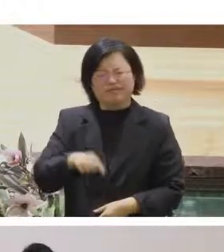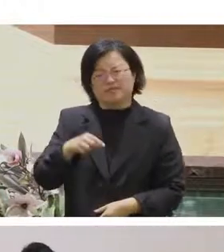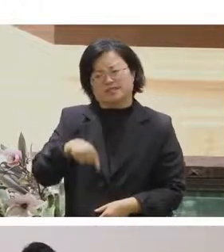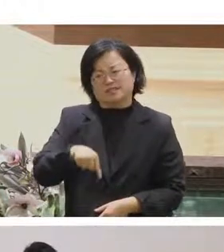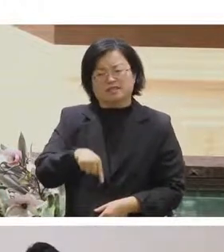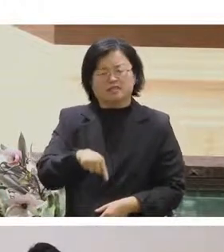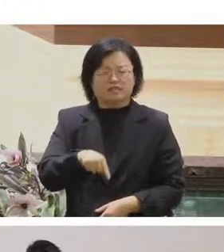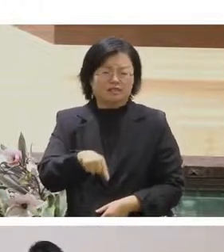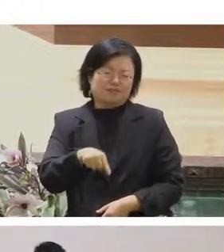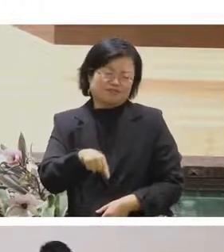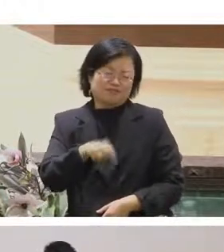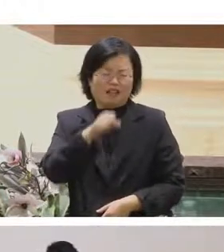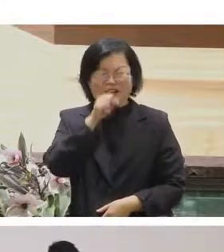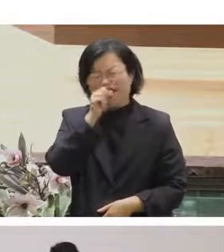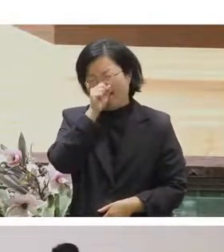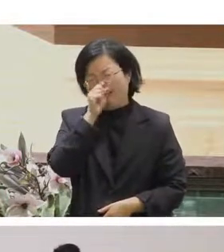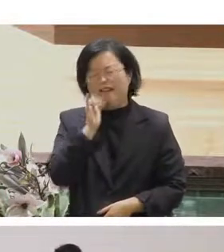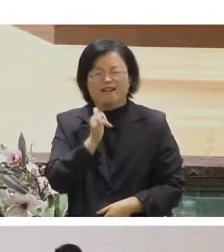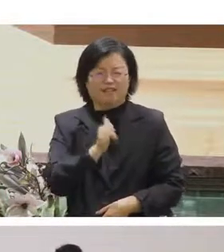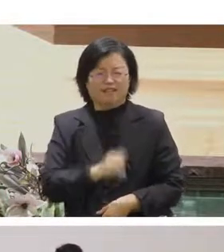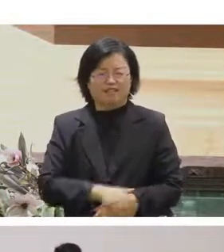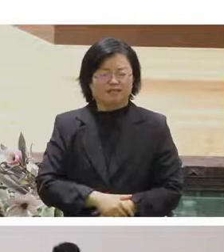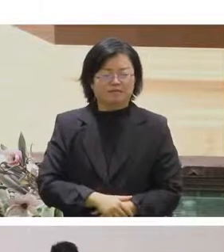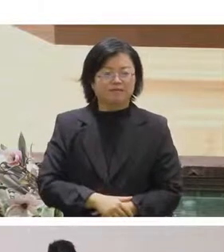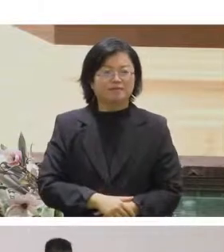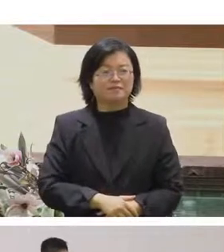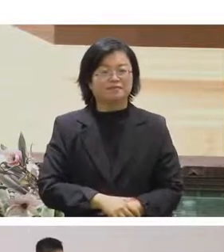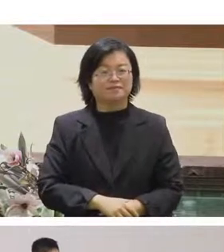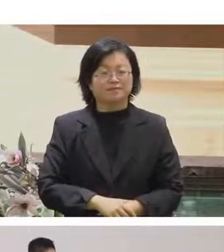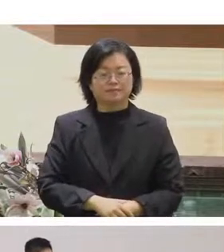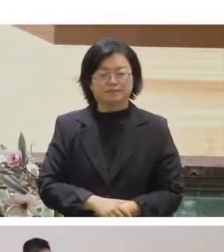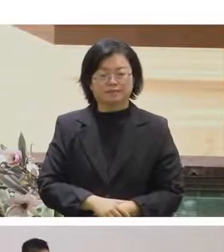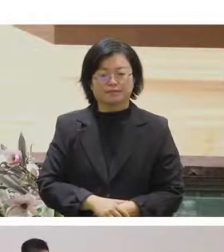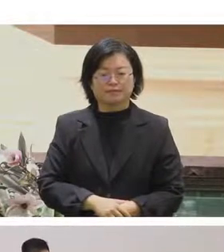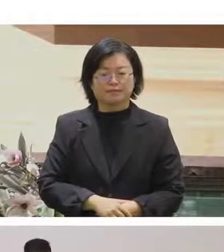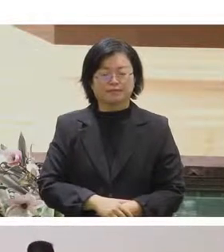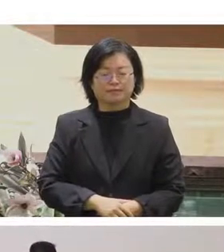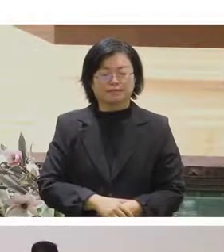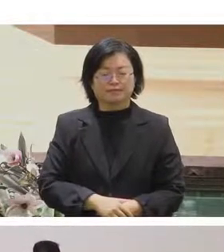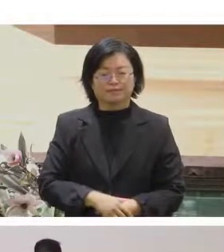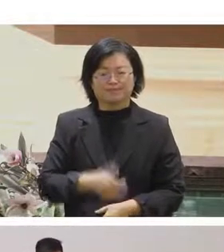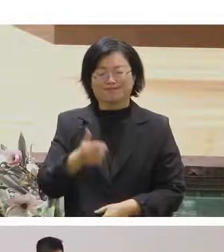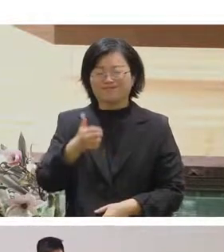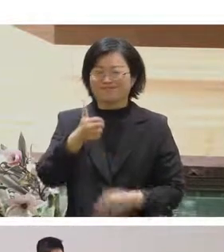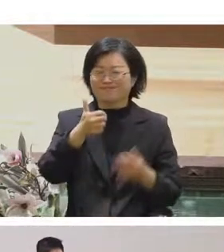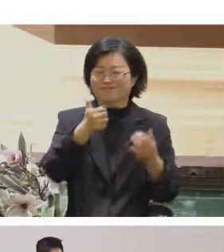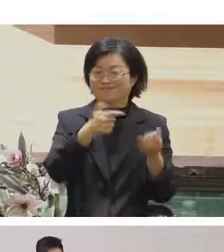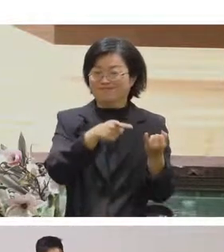常用的幾乎一樣OK超級感謝謝謝大家謝謝佩玄OK謝謝